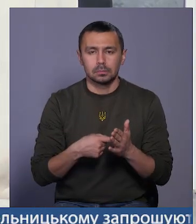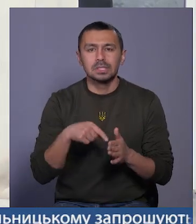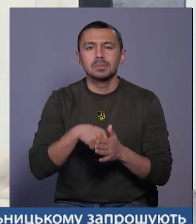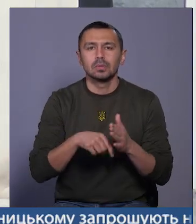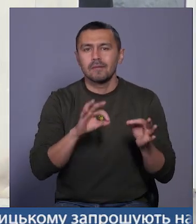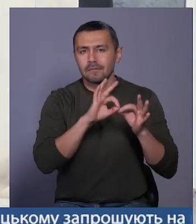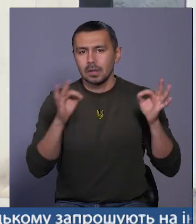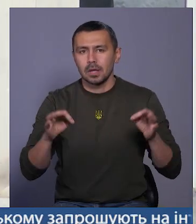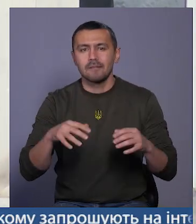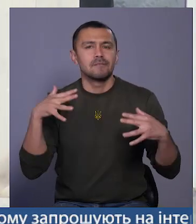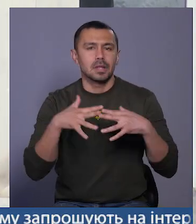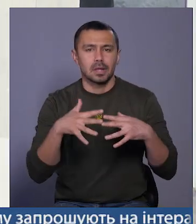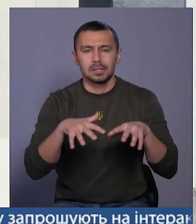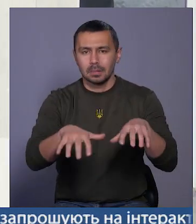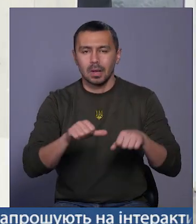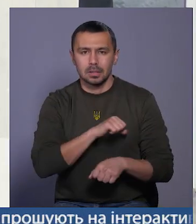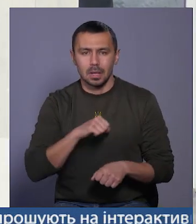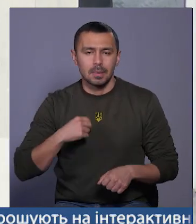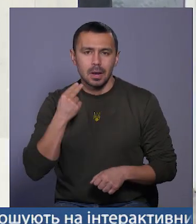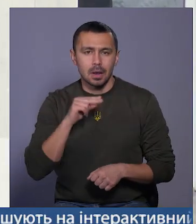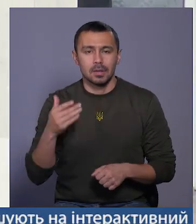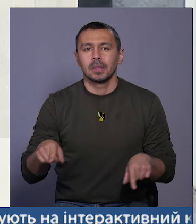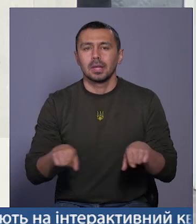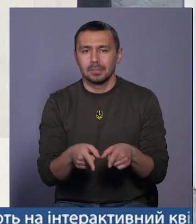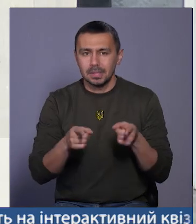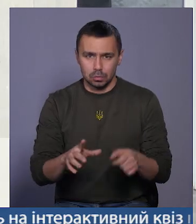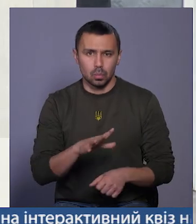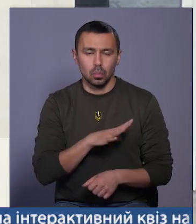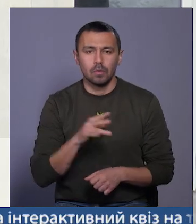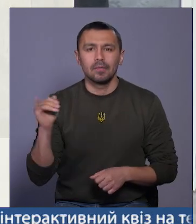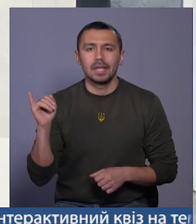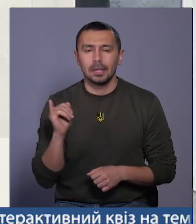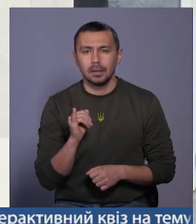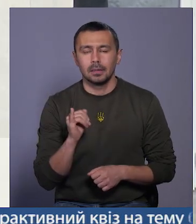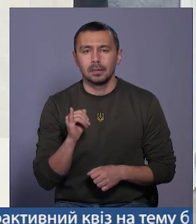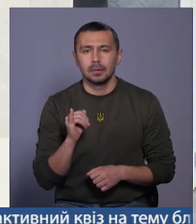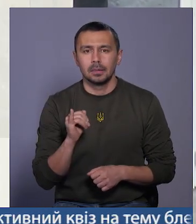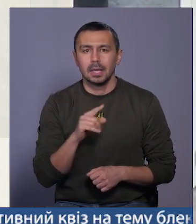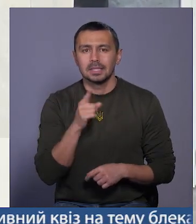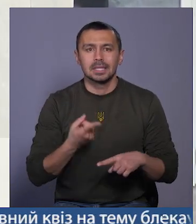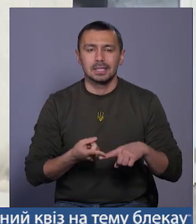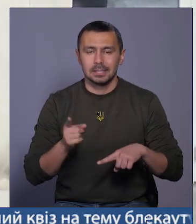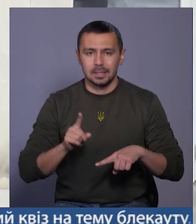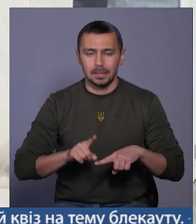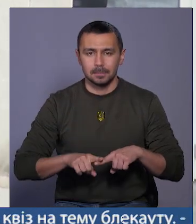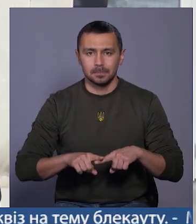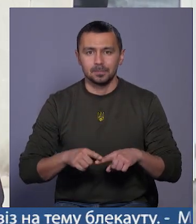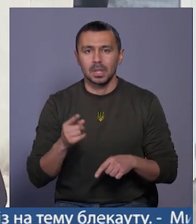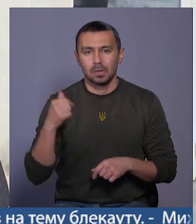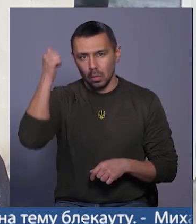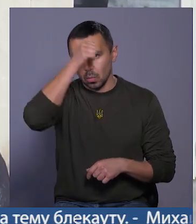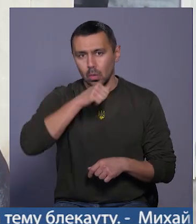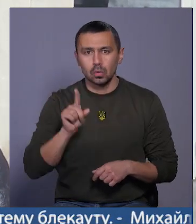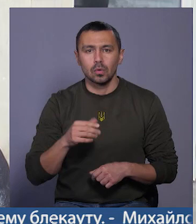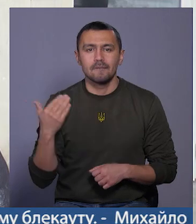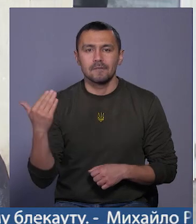війна забирає найкращих. Тому що він таким дійсно був. І за ті півтора року, що